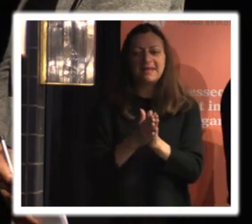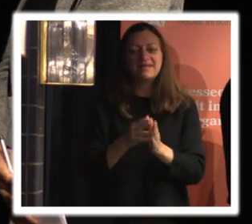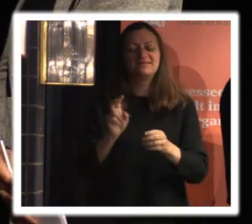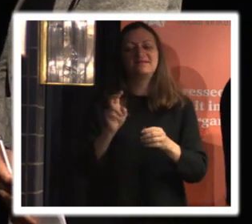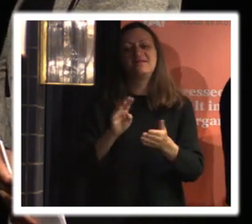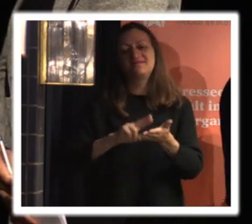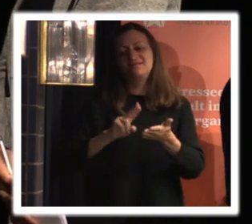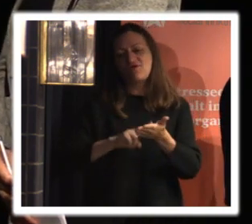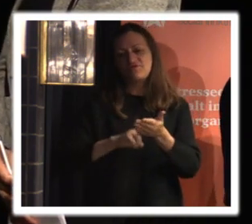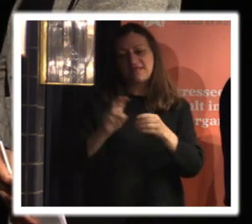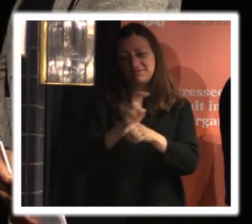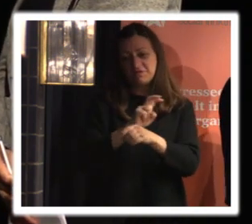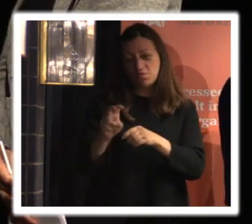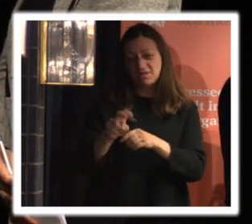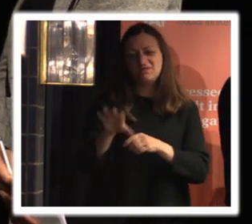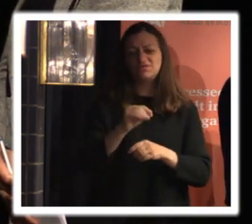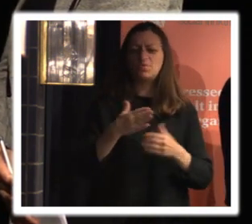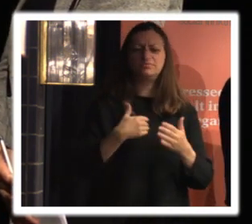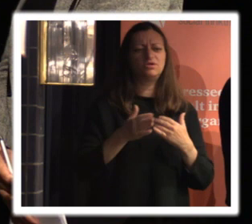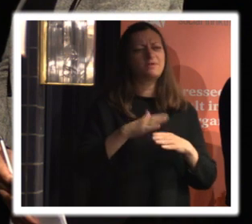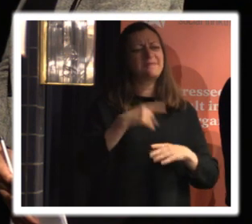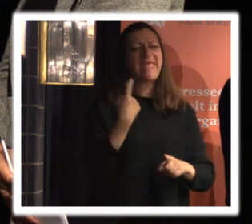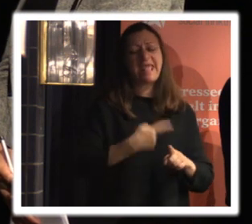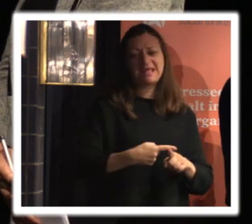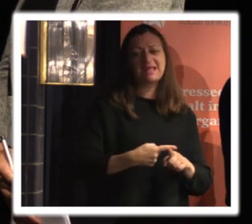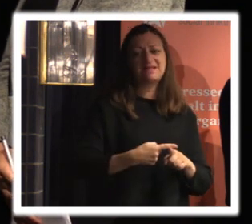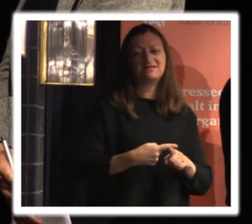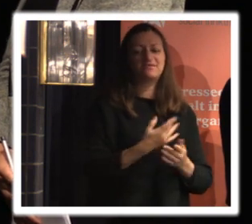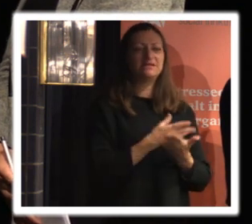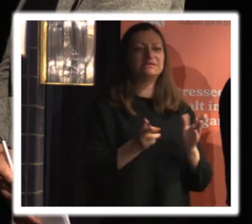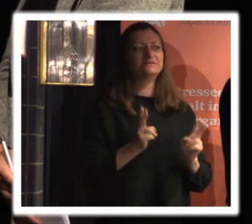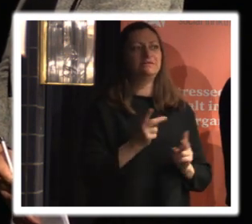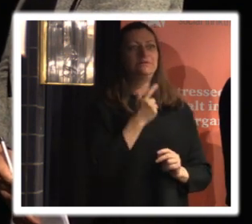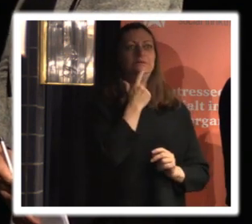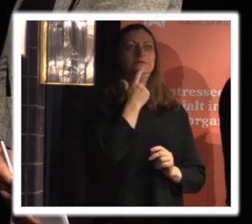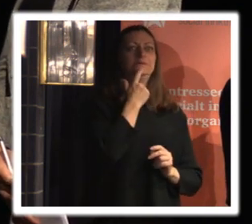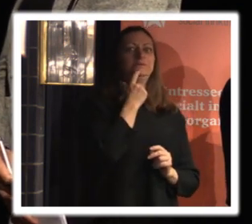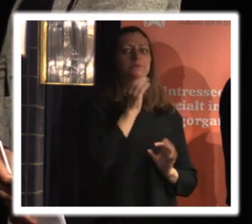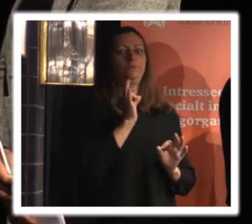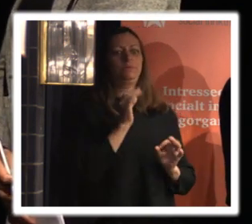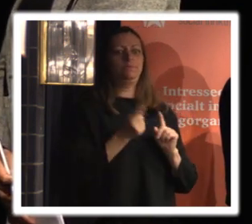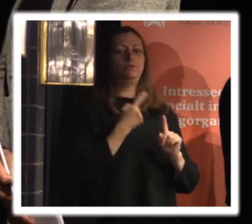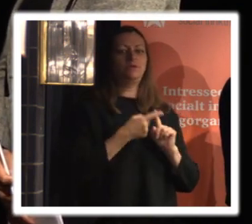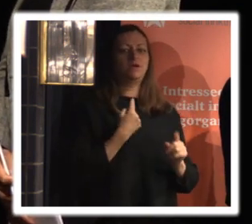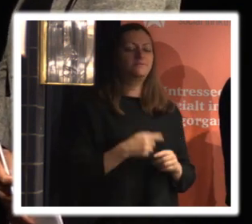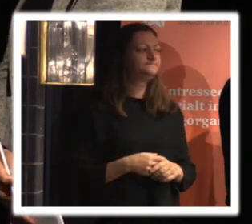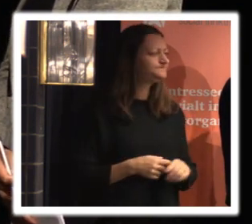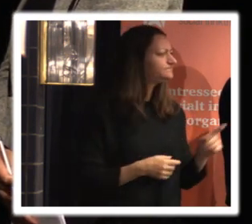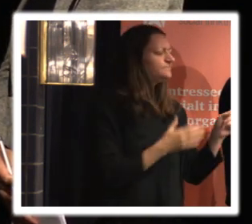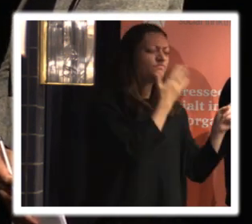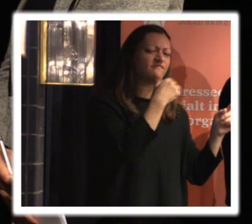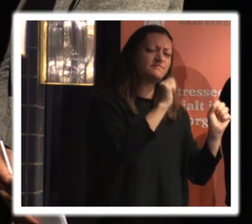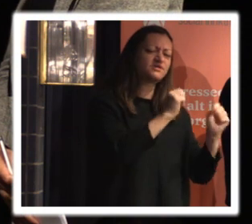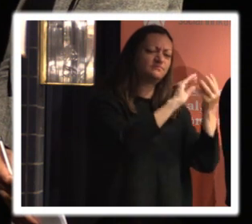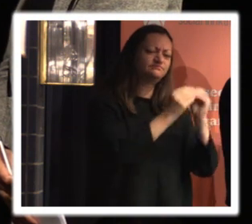många och framförallt att det inte skulle kännas så himla läskigt att börja gå in i det här och vem ska ta fram de koderna